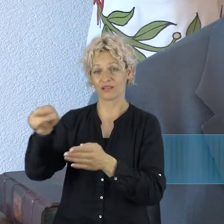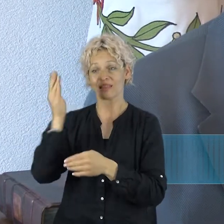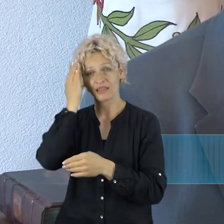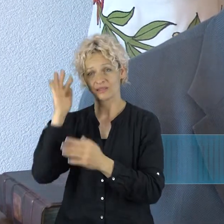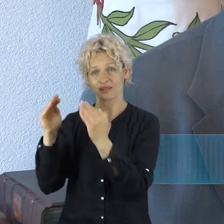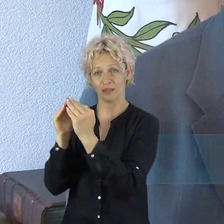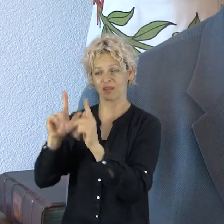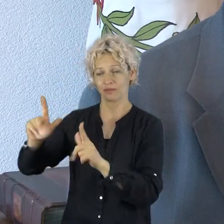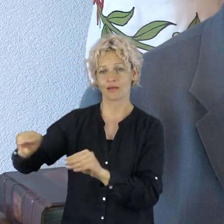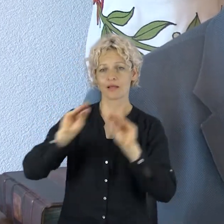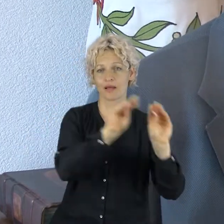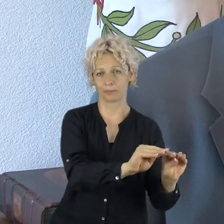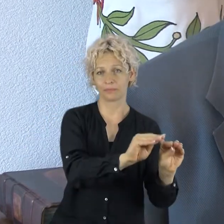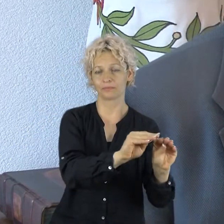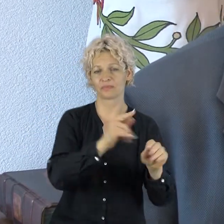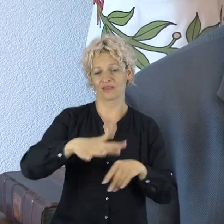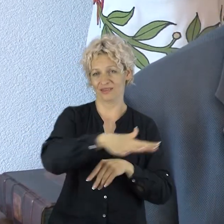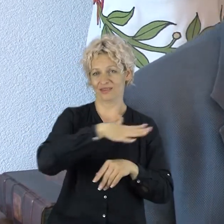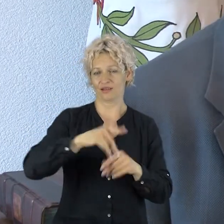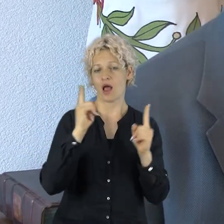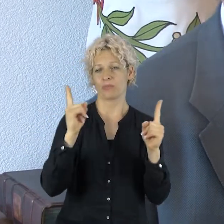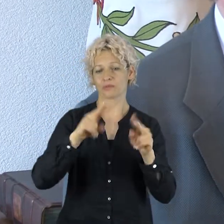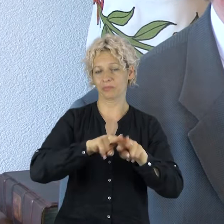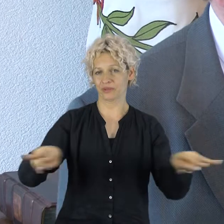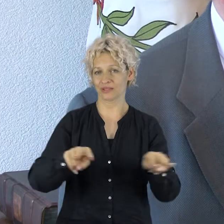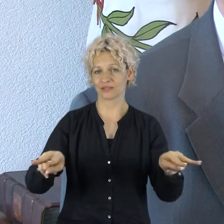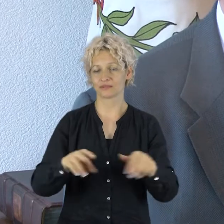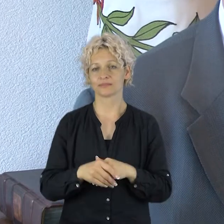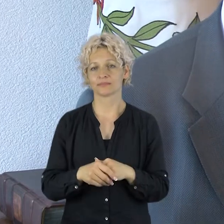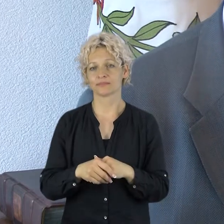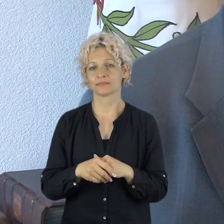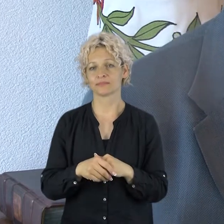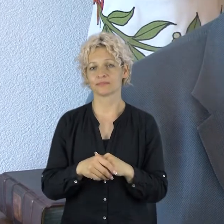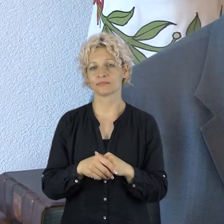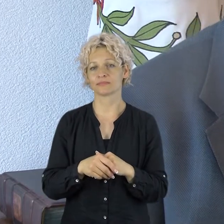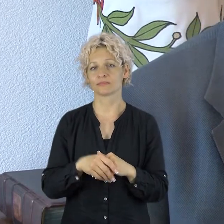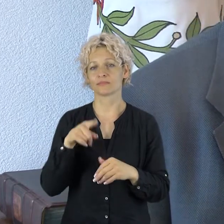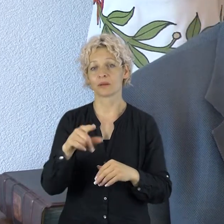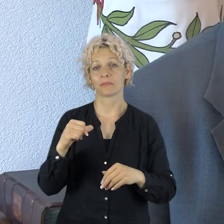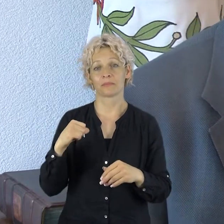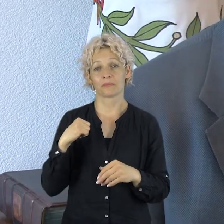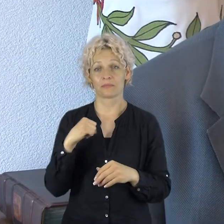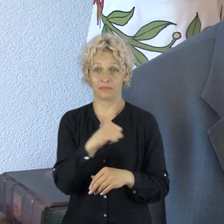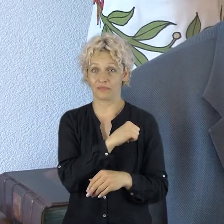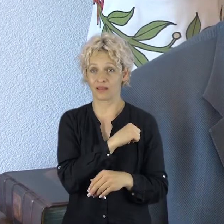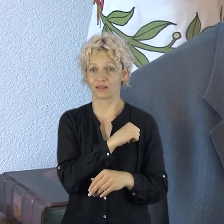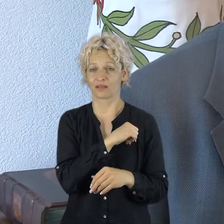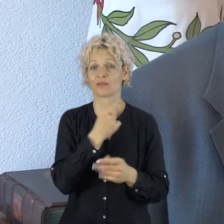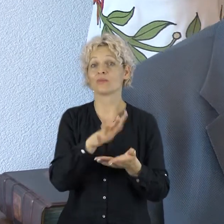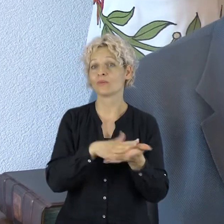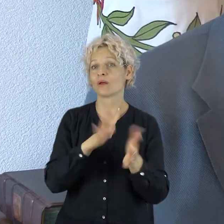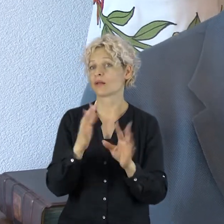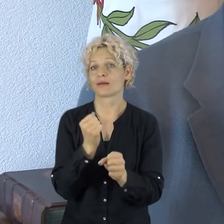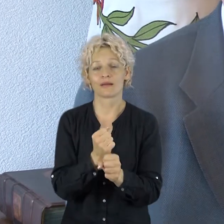esančius globos nakvinės namus krašto apsaugos ministerijoje, pagal tarybos primtą